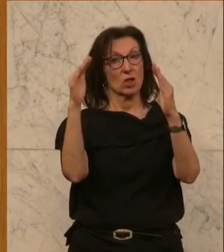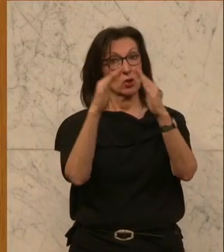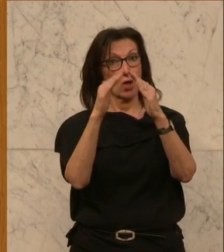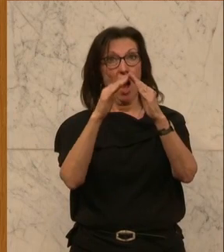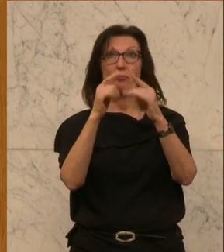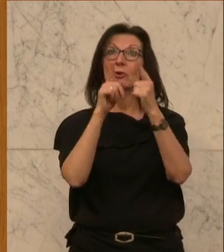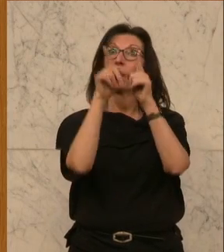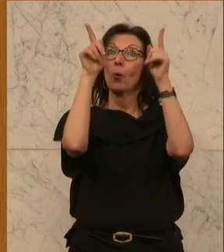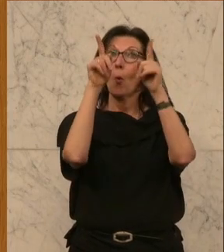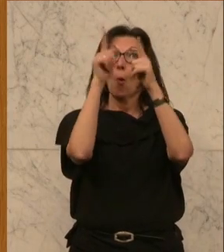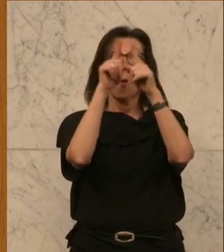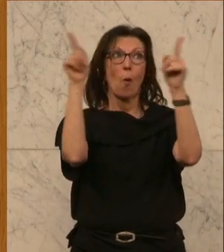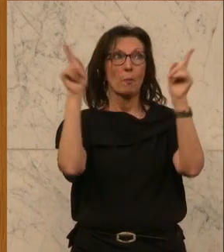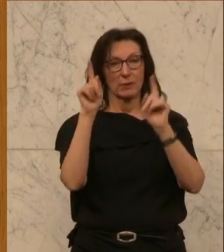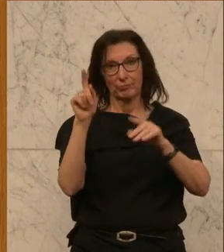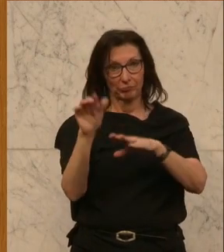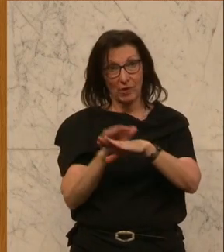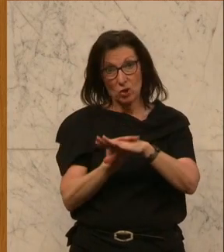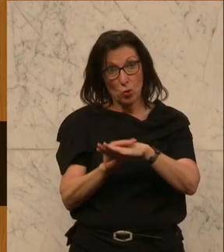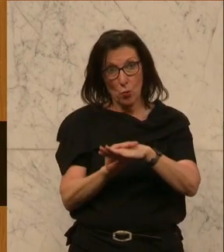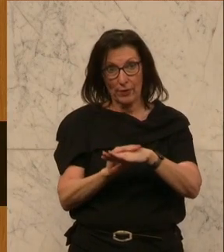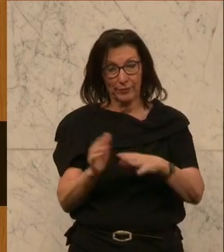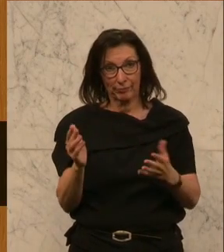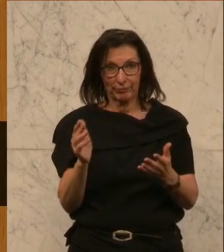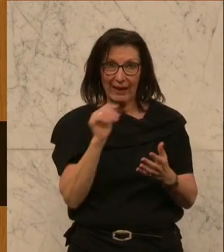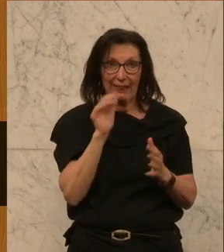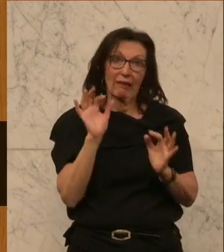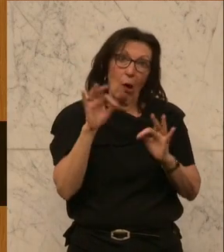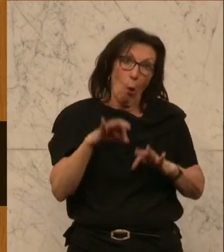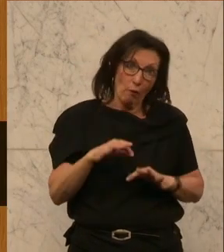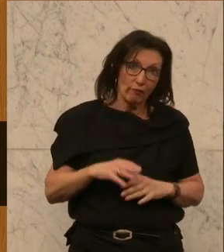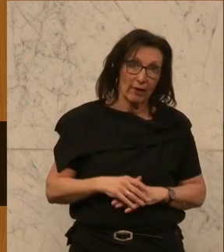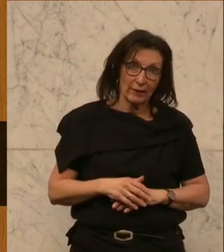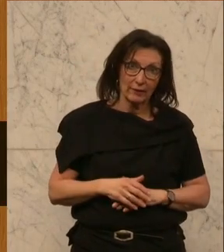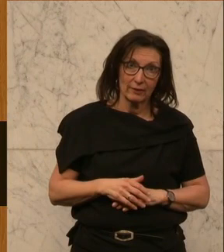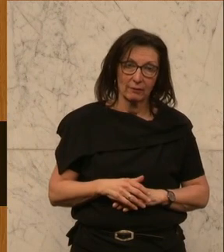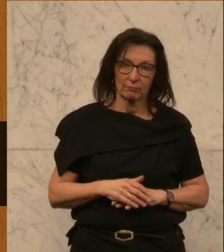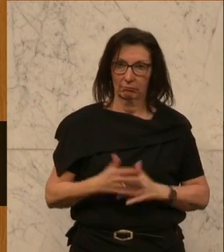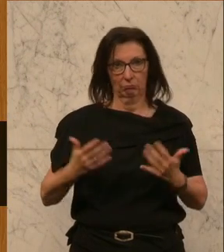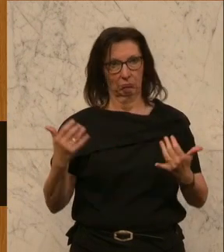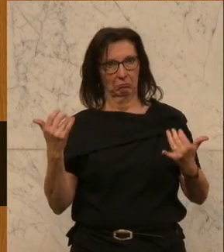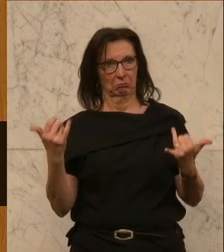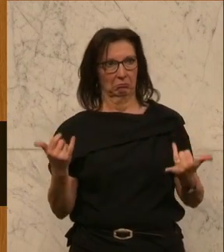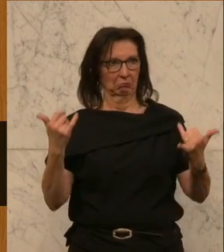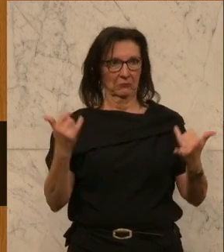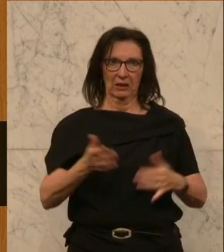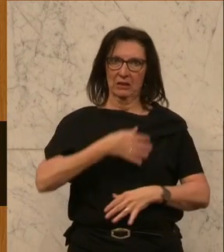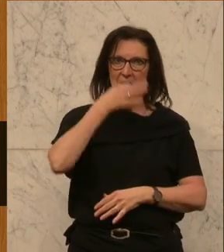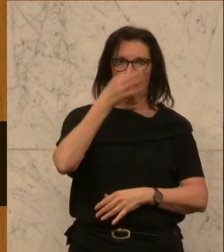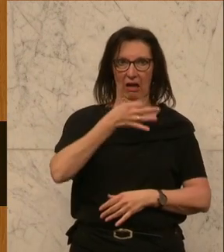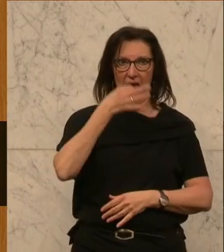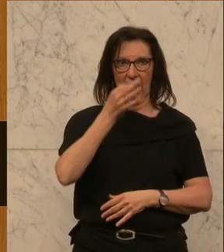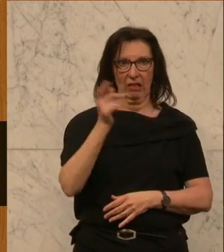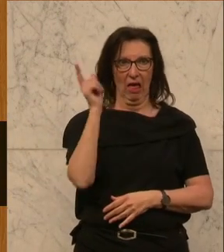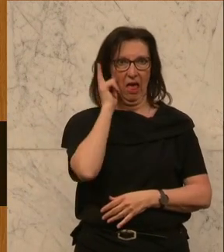auf der Galerie, ich bitte um Entschuldigung, es ist natürlich unhöflich, während einer Plenarrede aufs Handy zu schauen,